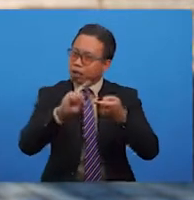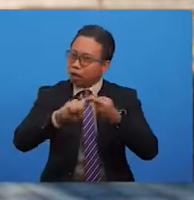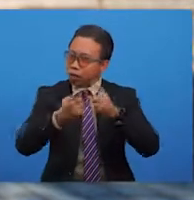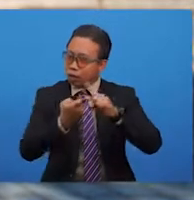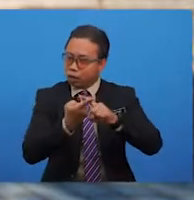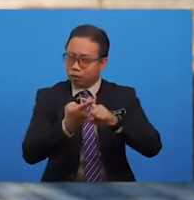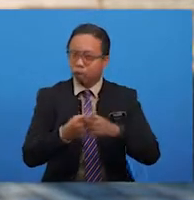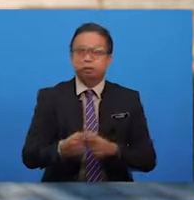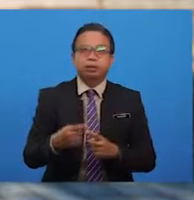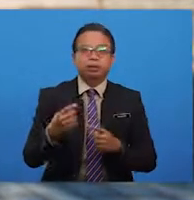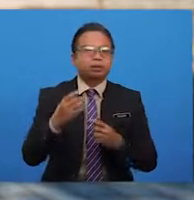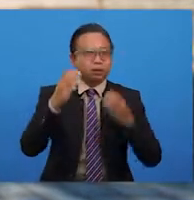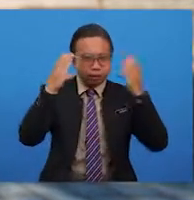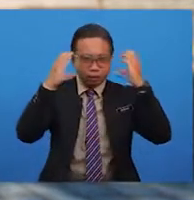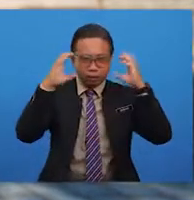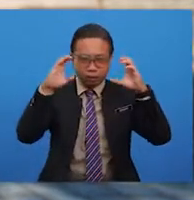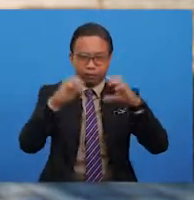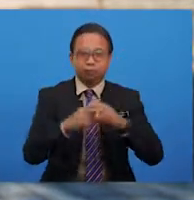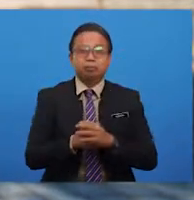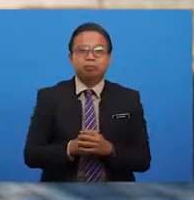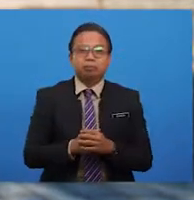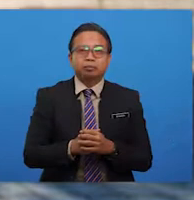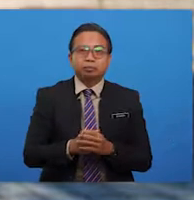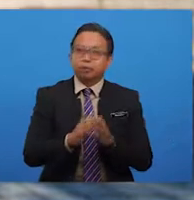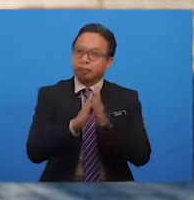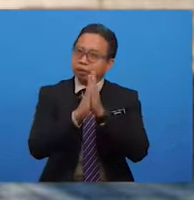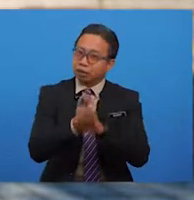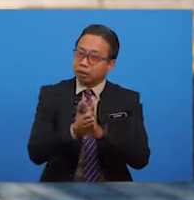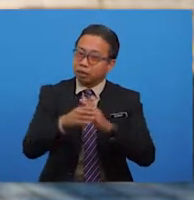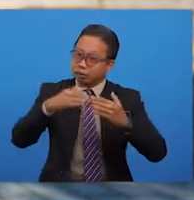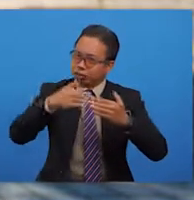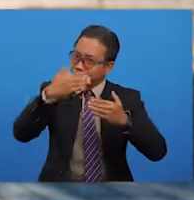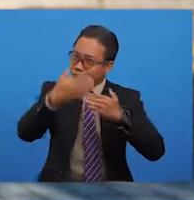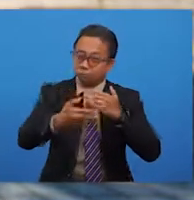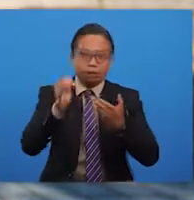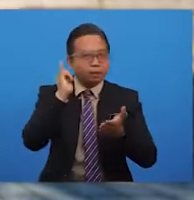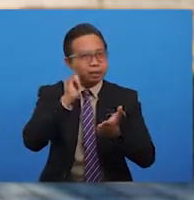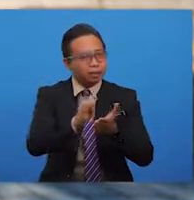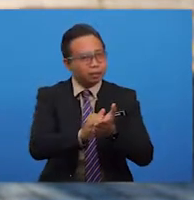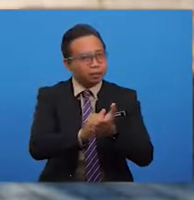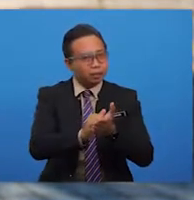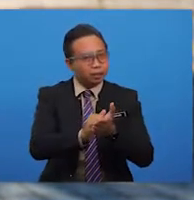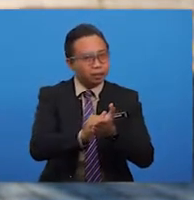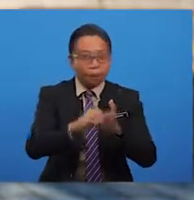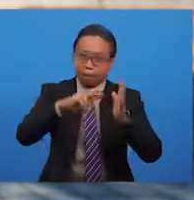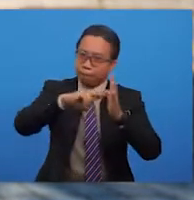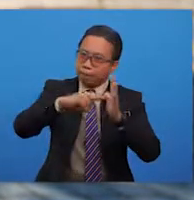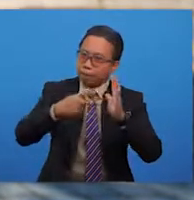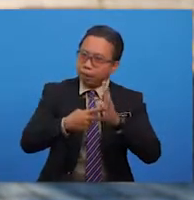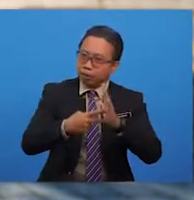seperjuangan cikgu. Jadi selepas ini kita akan kupas pula maksud